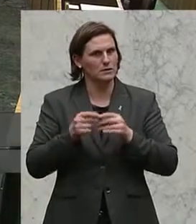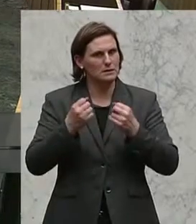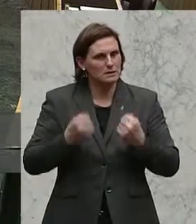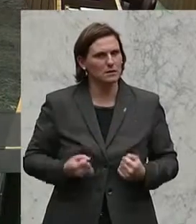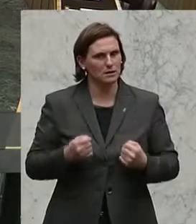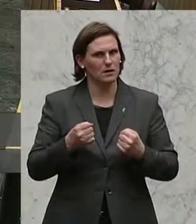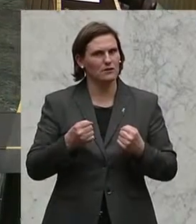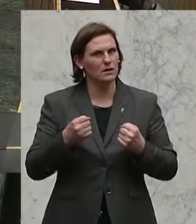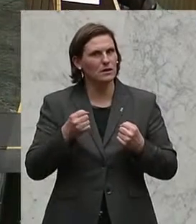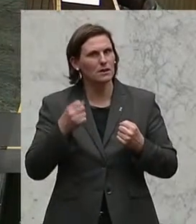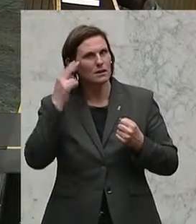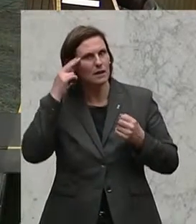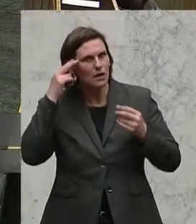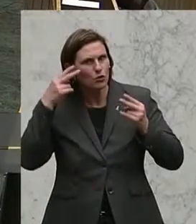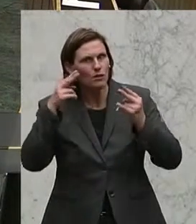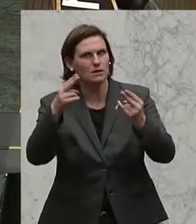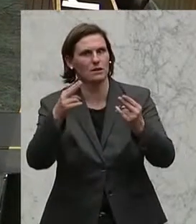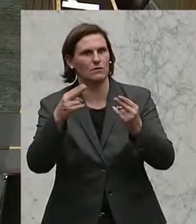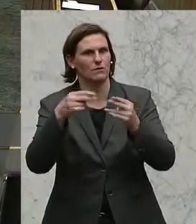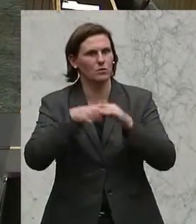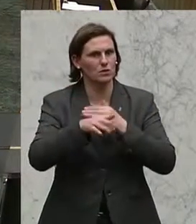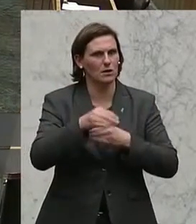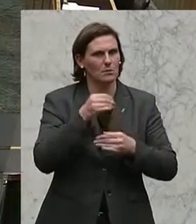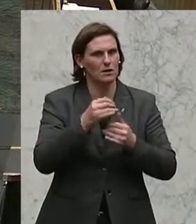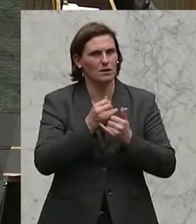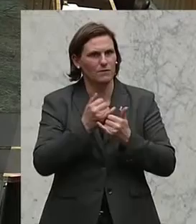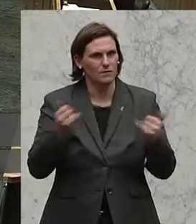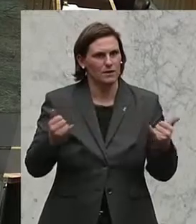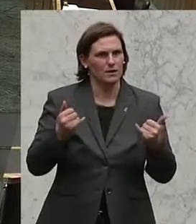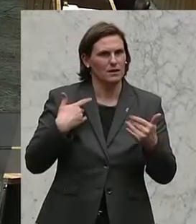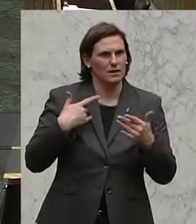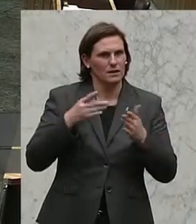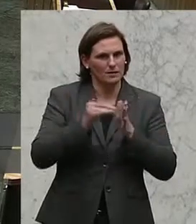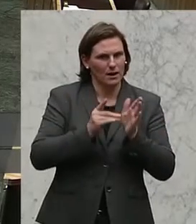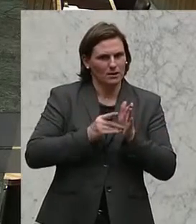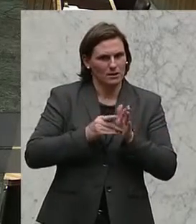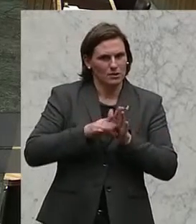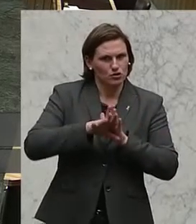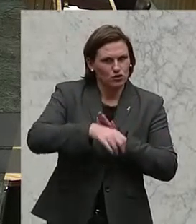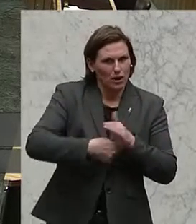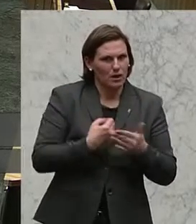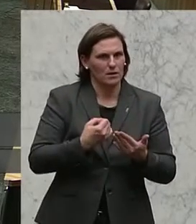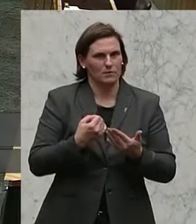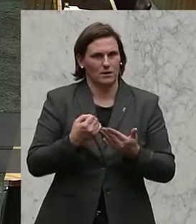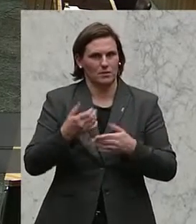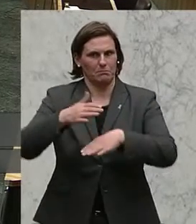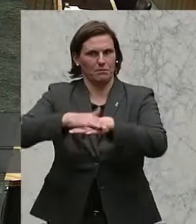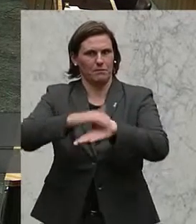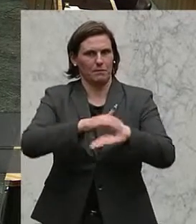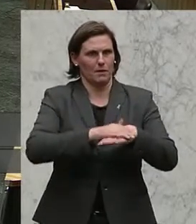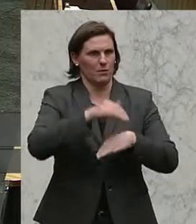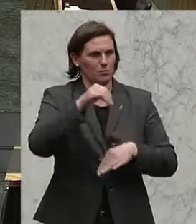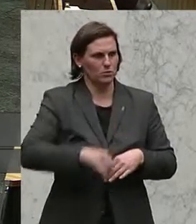Unternehmen, die im Bereich der Datenwirtschaft oder im Cloud-Computing tätig sind, nicht zu behindern daran. Wo sich der Herr